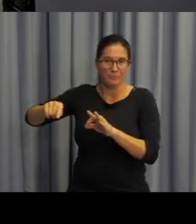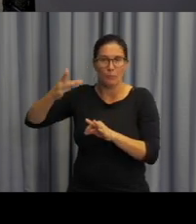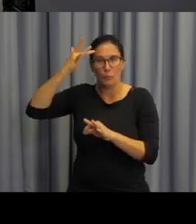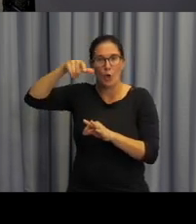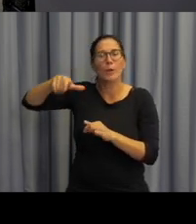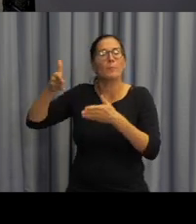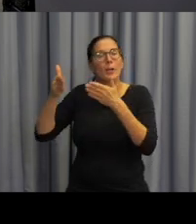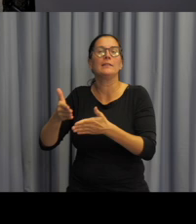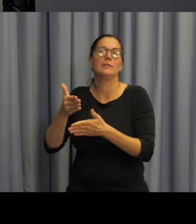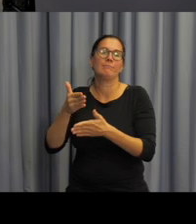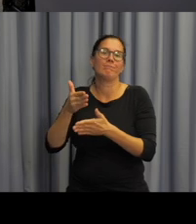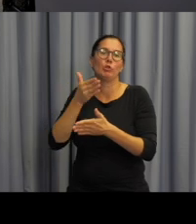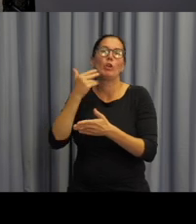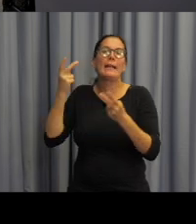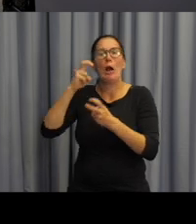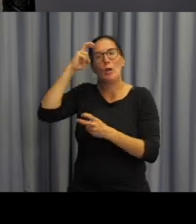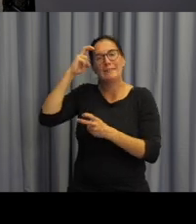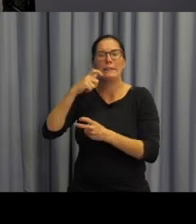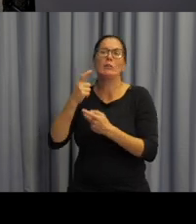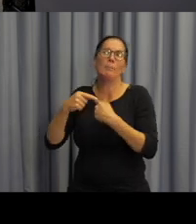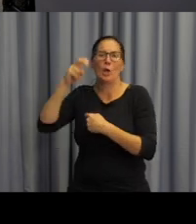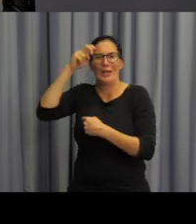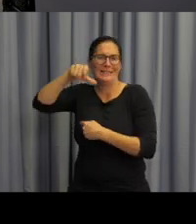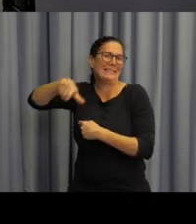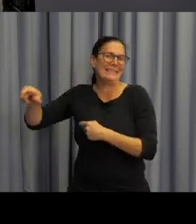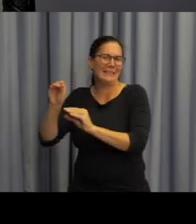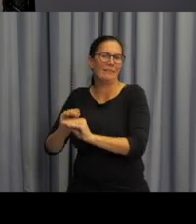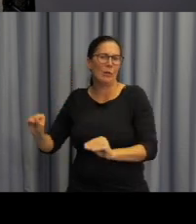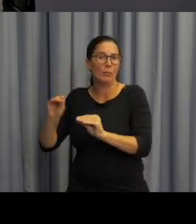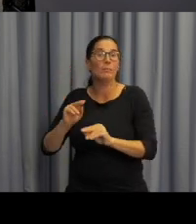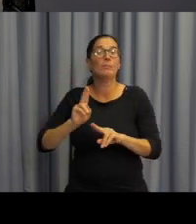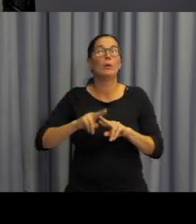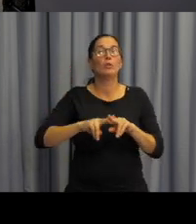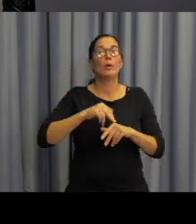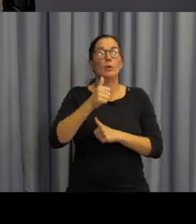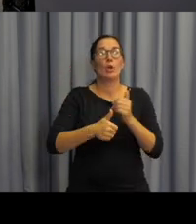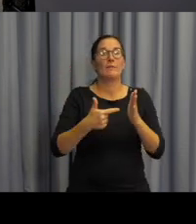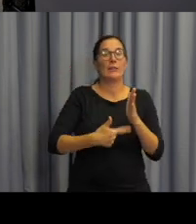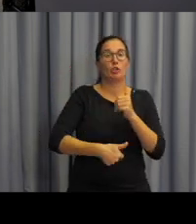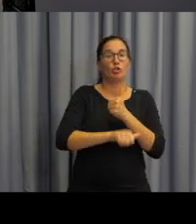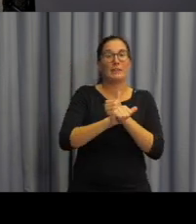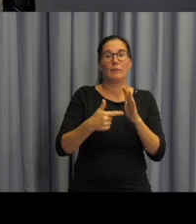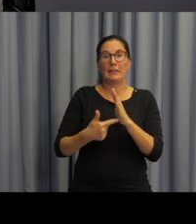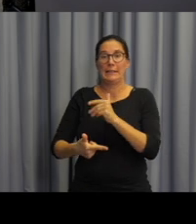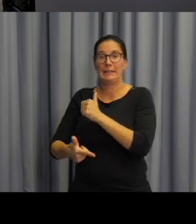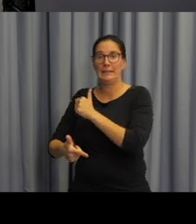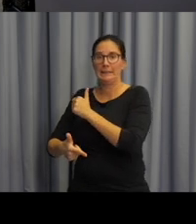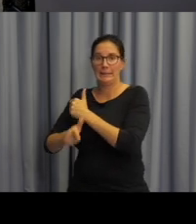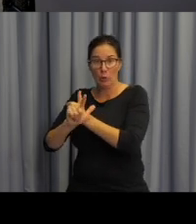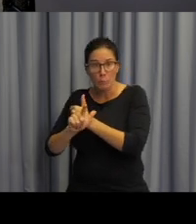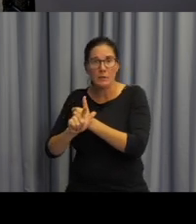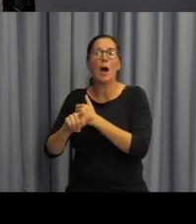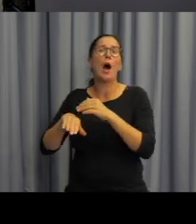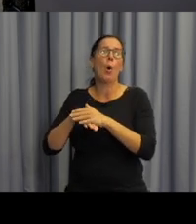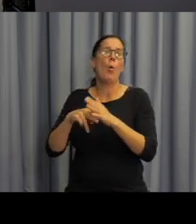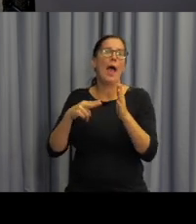na výuku češtiny jako cizího jazyka. A v roce 2016-2017 Měnárodní pravodický institut České